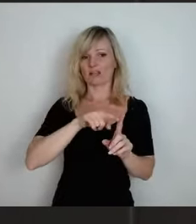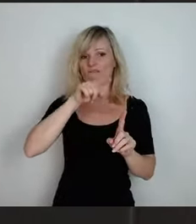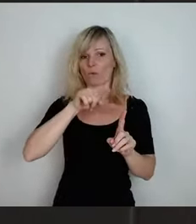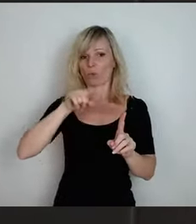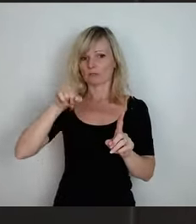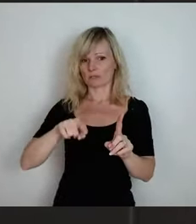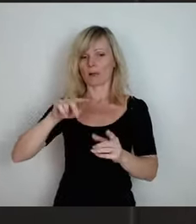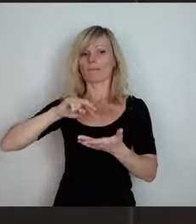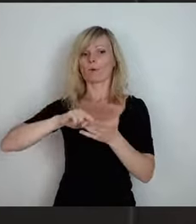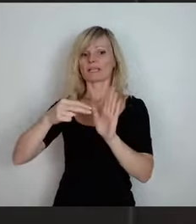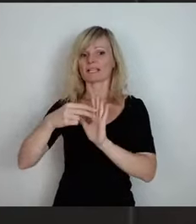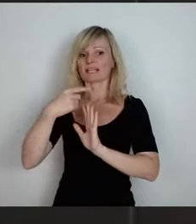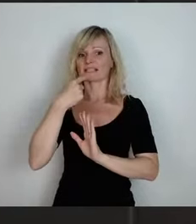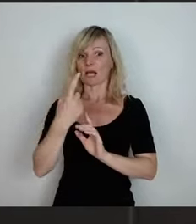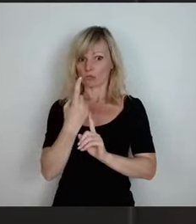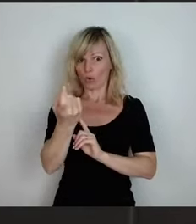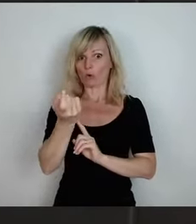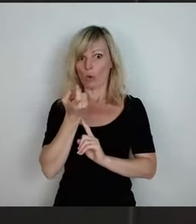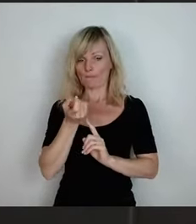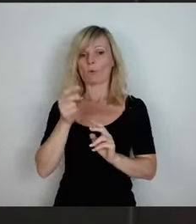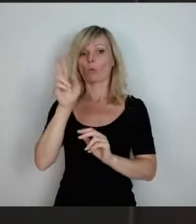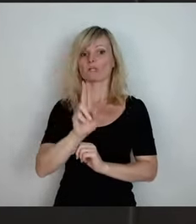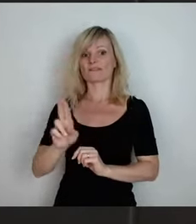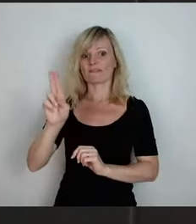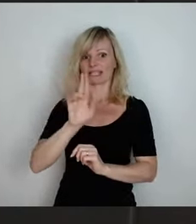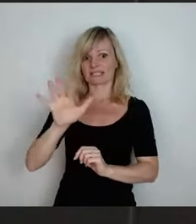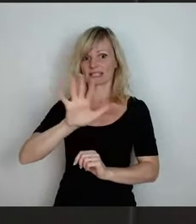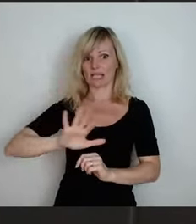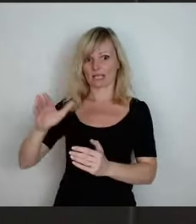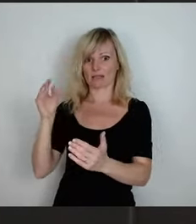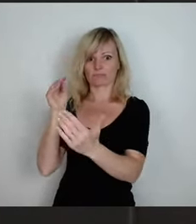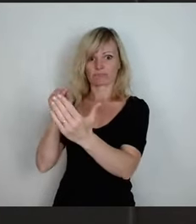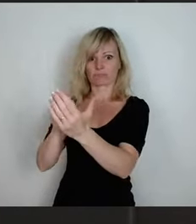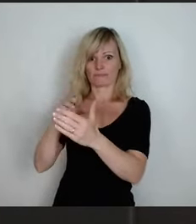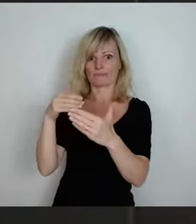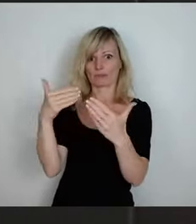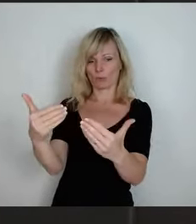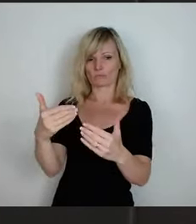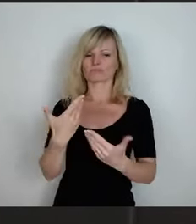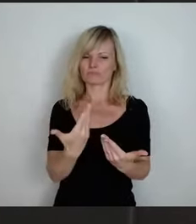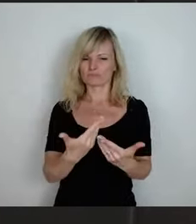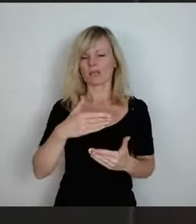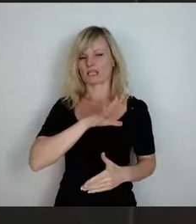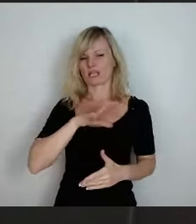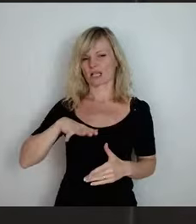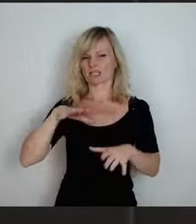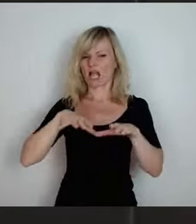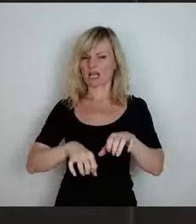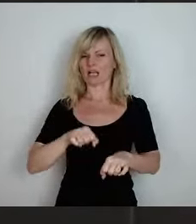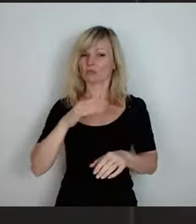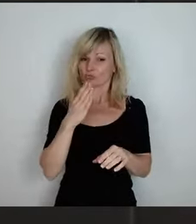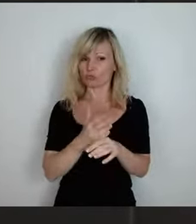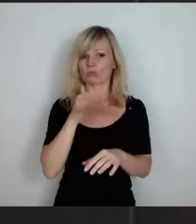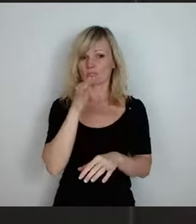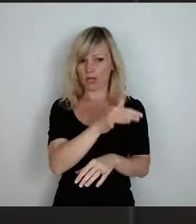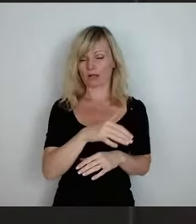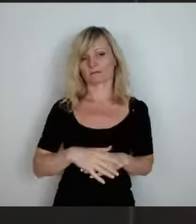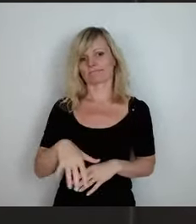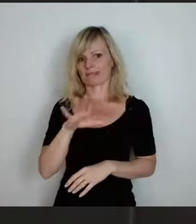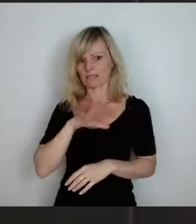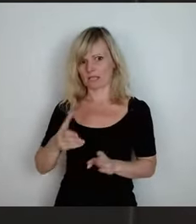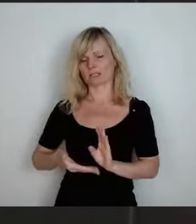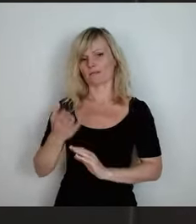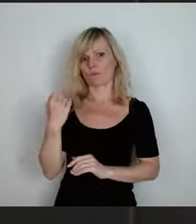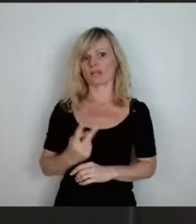Universitäten, sind in einigen Ländern, zum Beispiel Sachsen-Anhalt, schon da und in Sachsen ist es vor zwei Jahren ungefähr